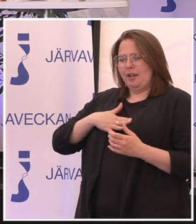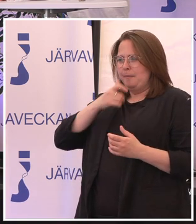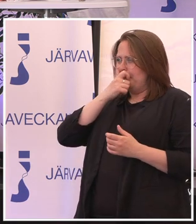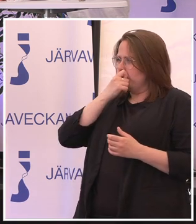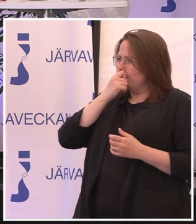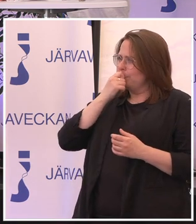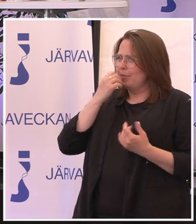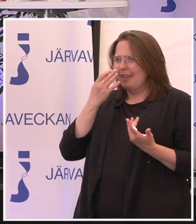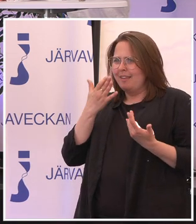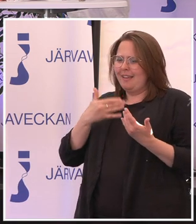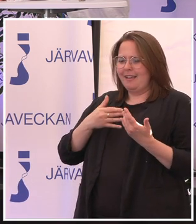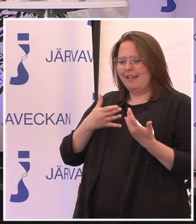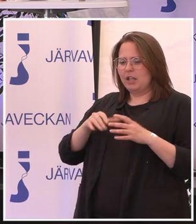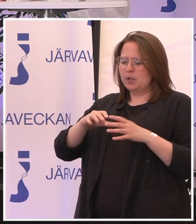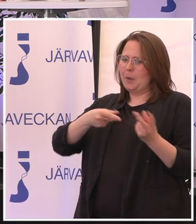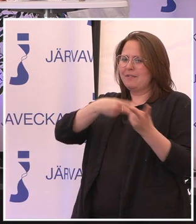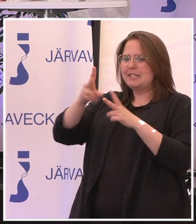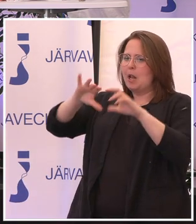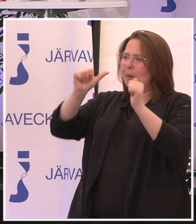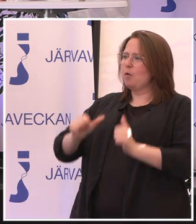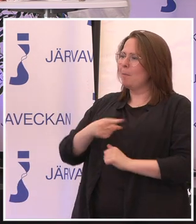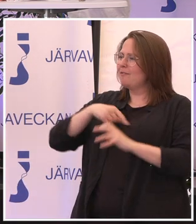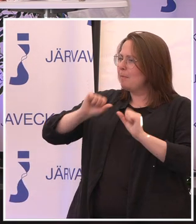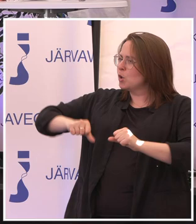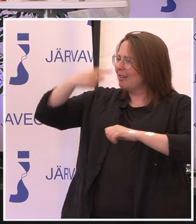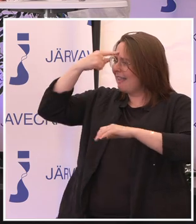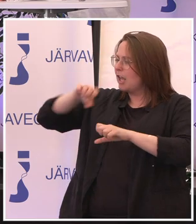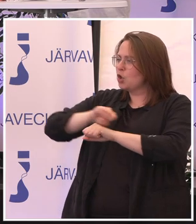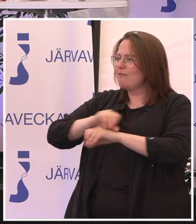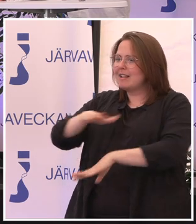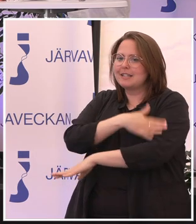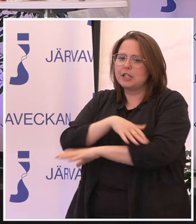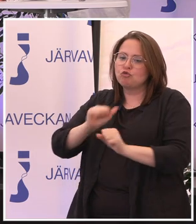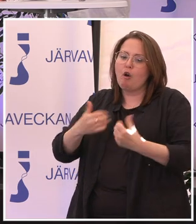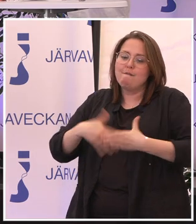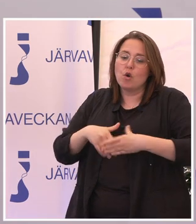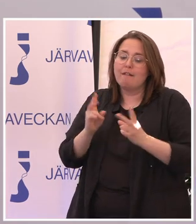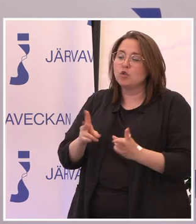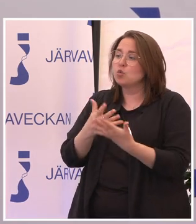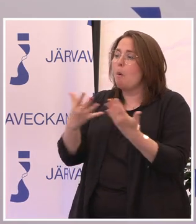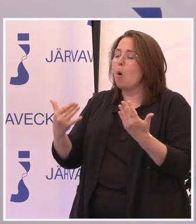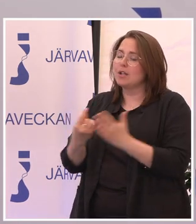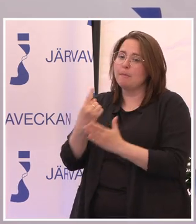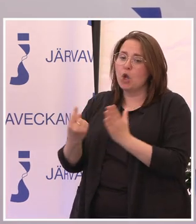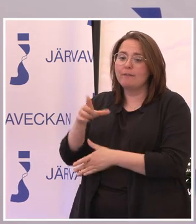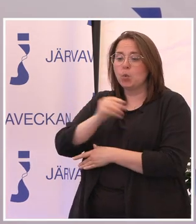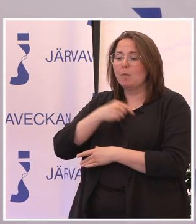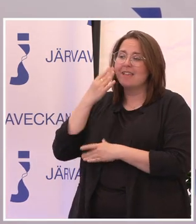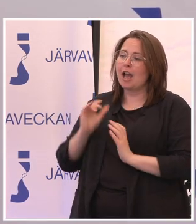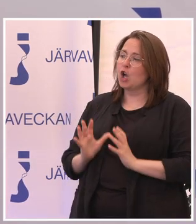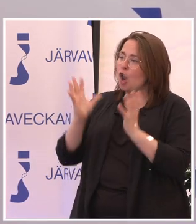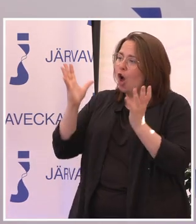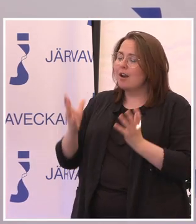ingångsvärdigt, universell utformning. Vi måste ju tänka att de flesta tjänster ska funka för så många som möjligt. För då kan vi klara av också